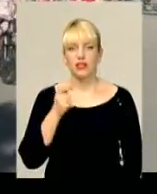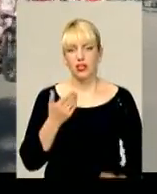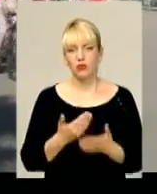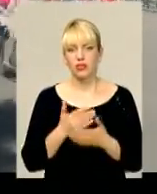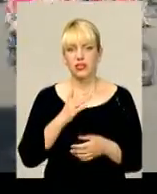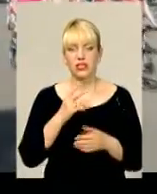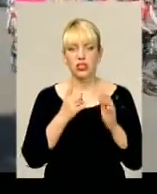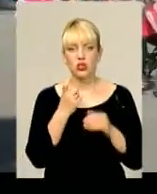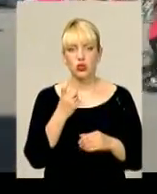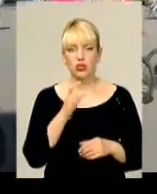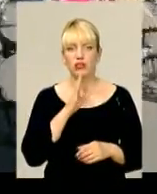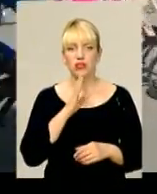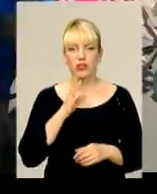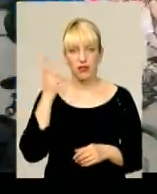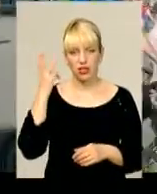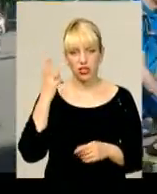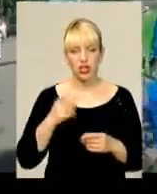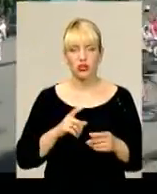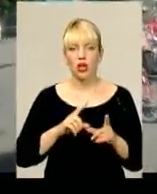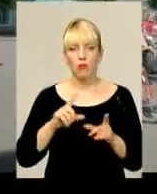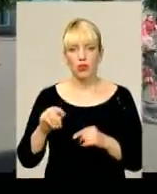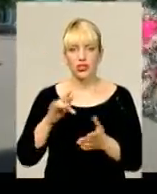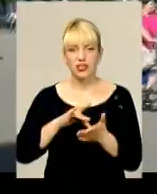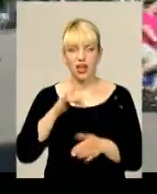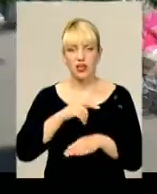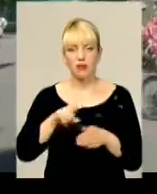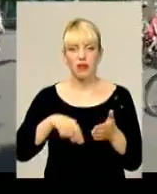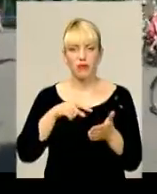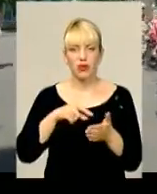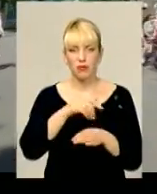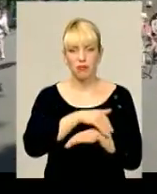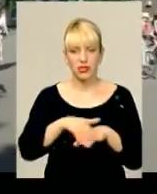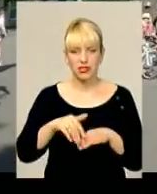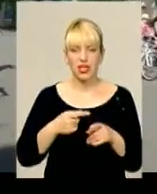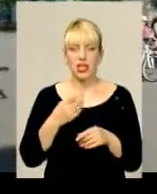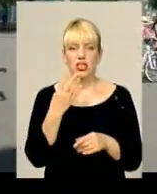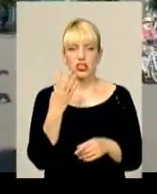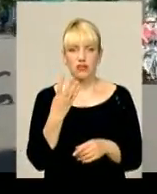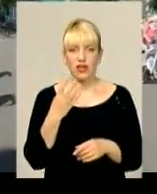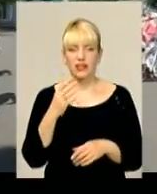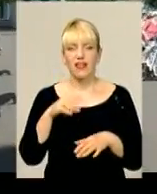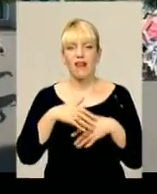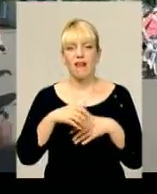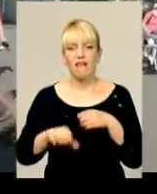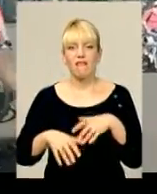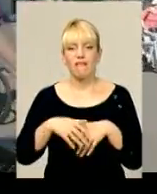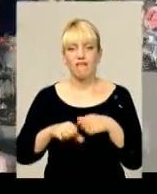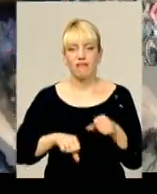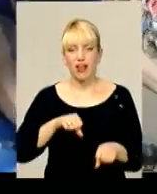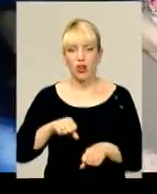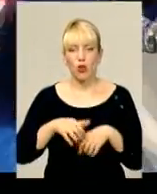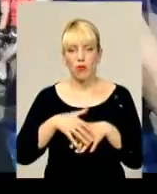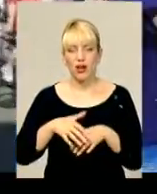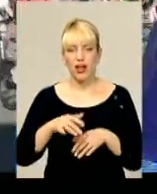сотні хмельничанок проїхали з центральними вулицями міста. 5 червня відбувся четвертий дівочий велопарад. Цього разу у відтінках рожевого.